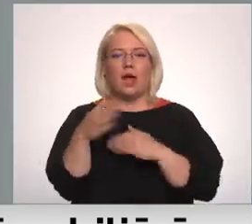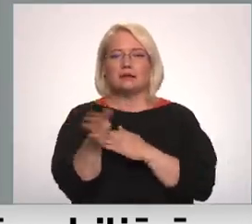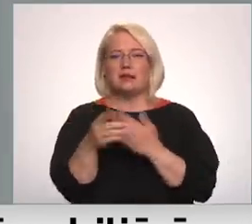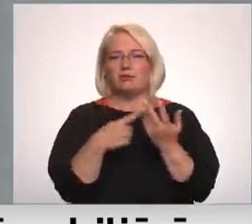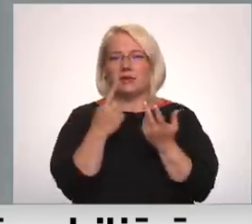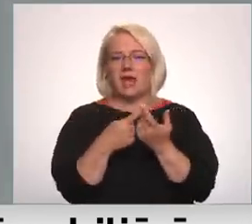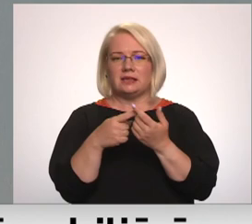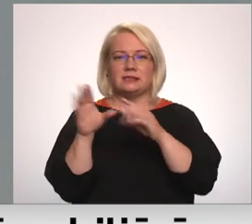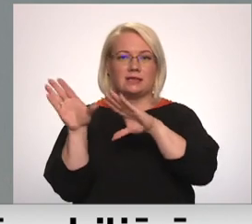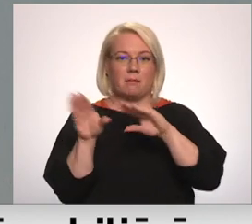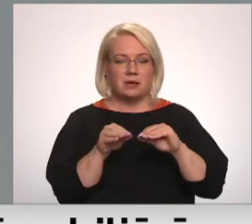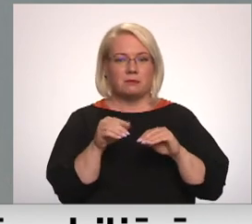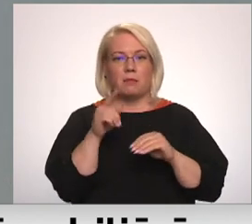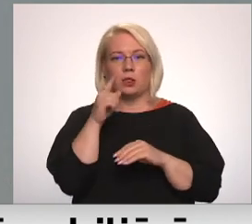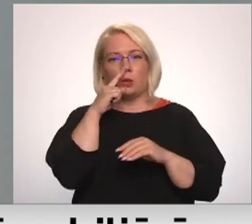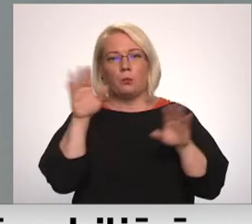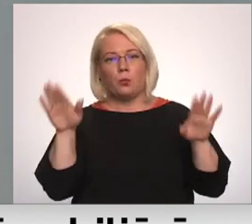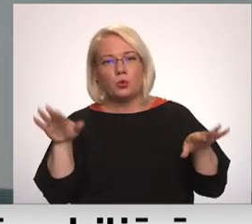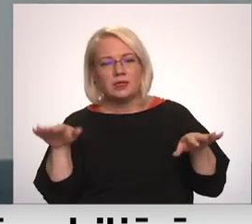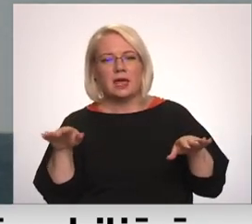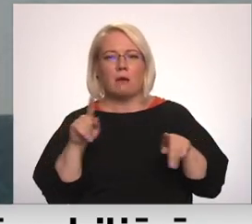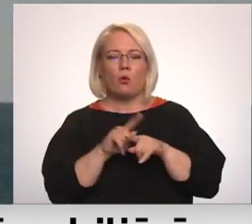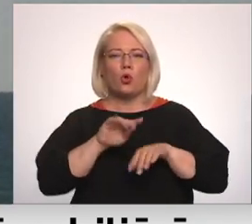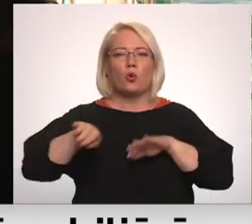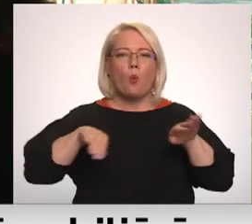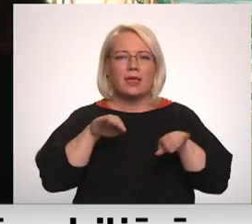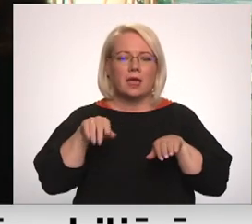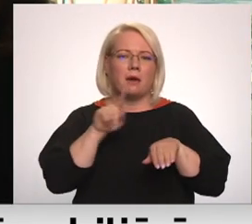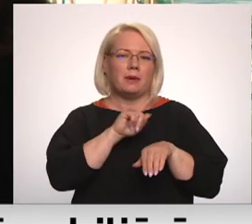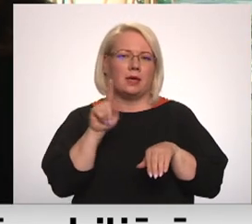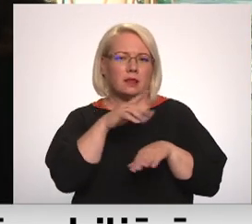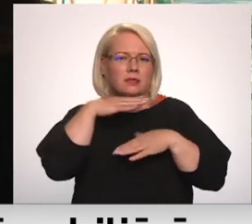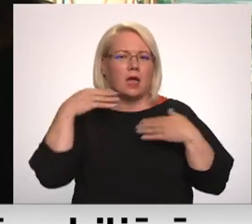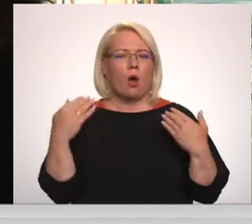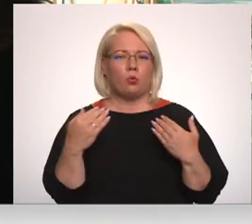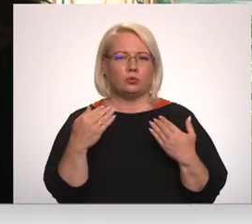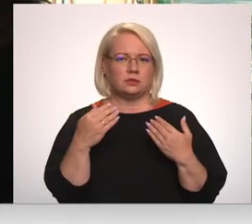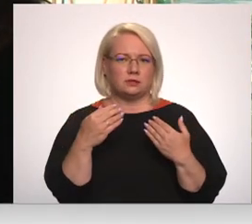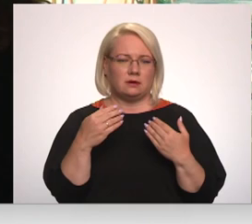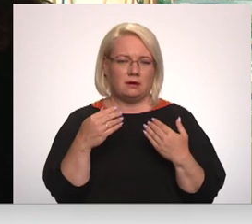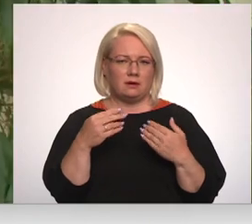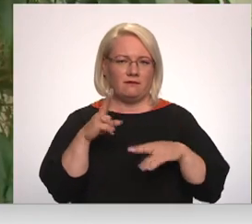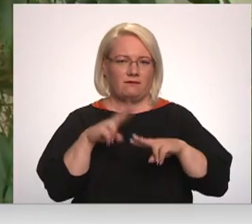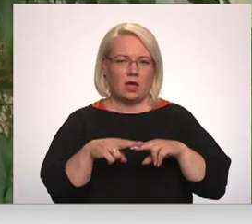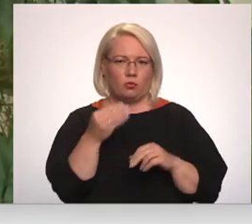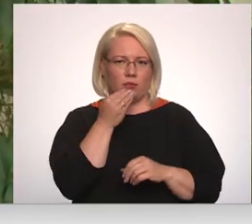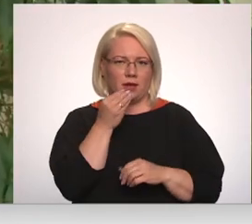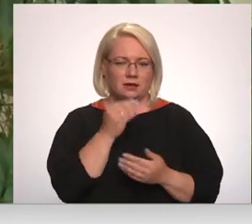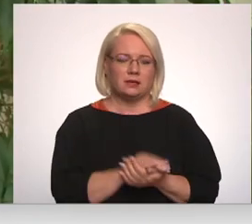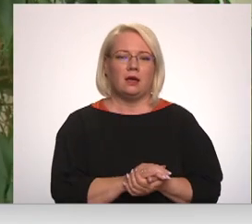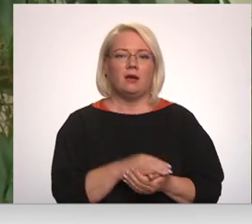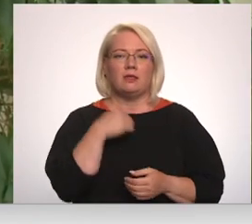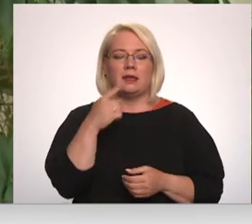projām putniem un roņiem ir gana daudz barošanās vietu. Zivī ir ļoti grūti pateikt, ka šeit ir